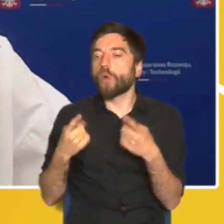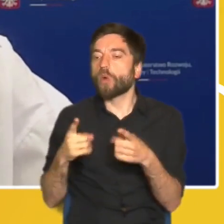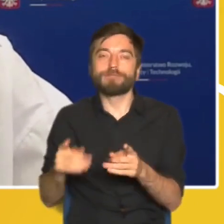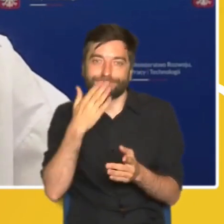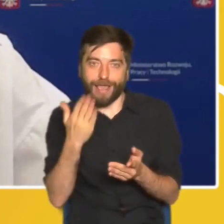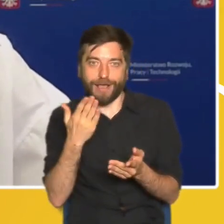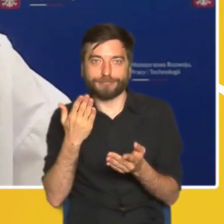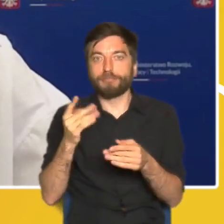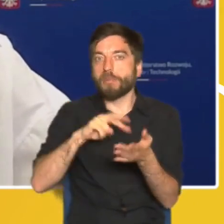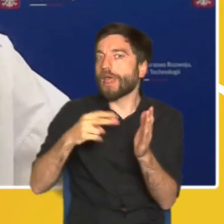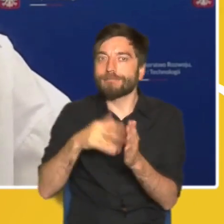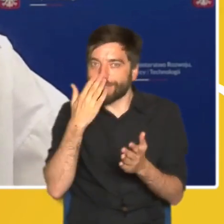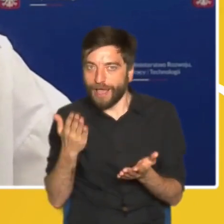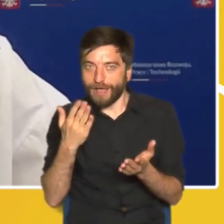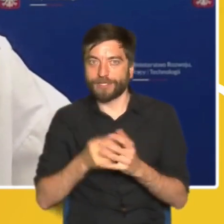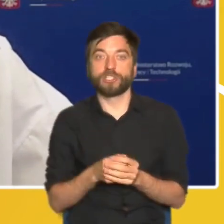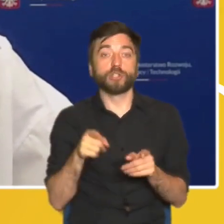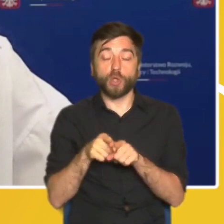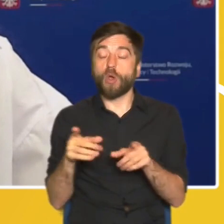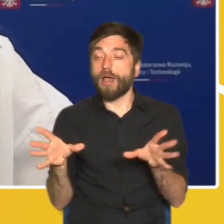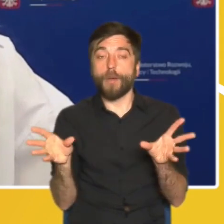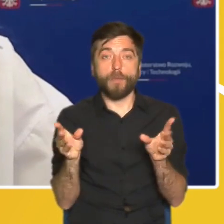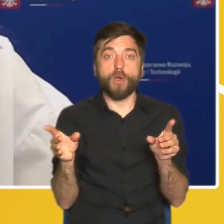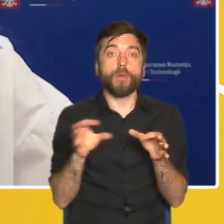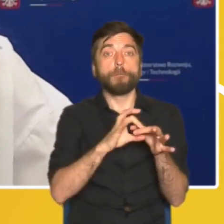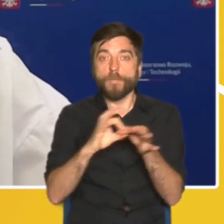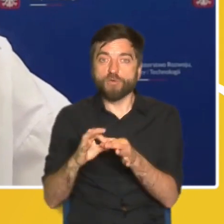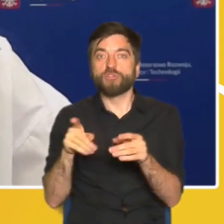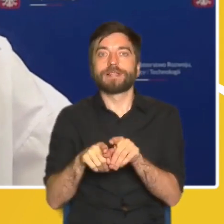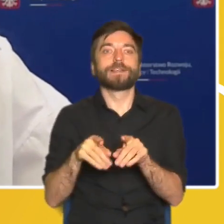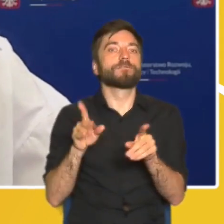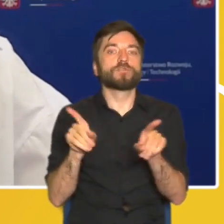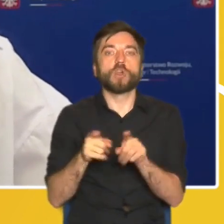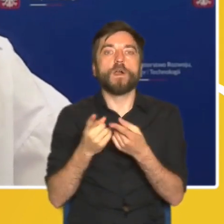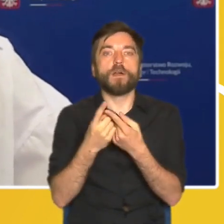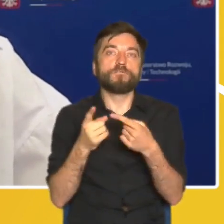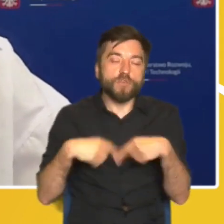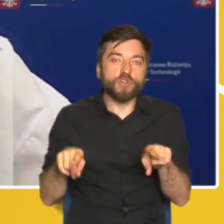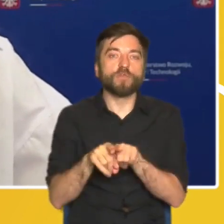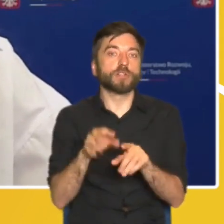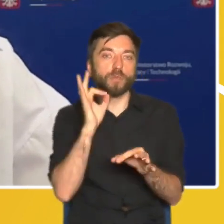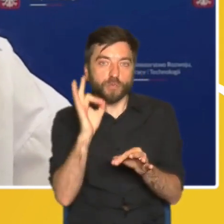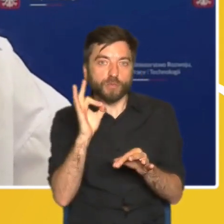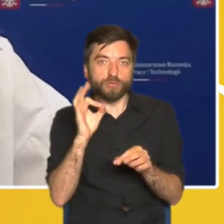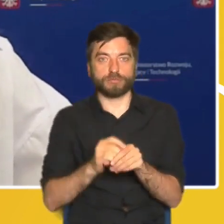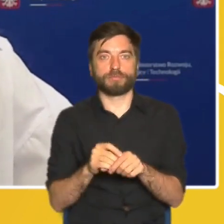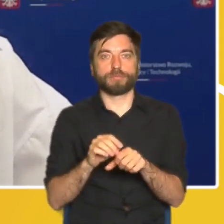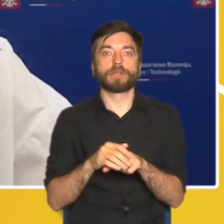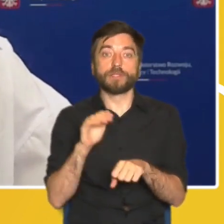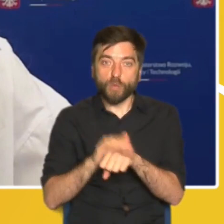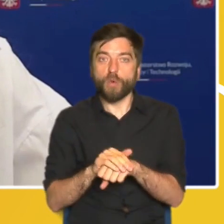zgodne będą musiały być wszystkie rozstrzygnięcia szczegółowe. Dokument ten ma w założeniu stanowić